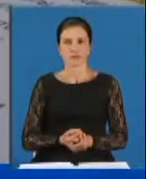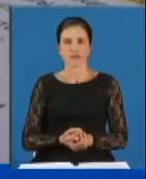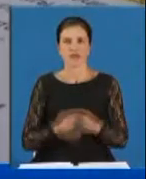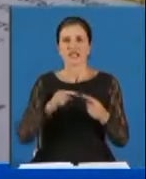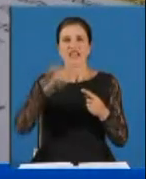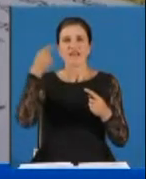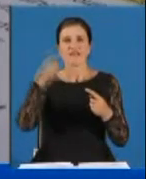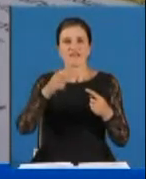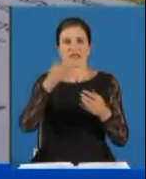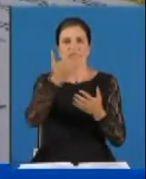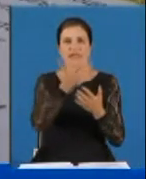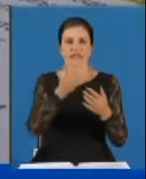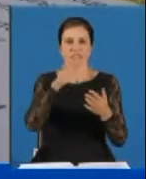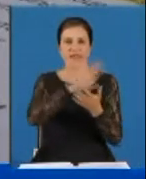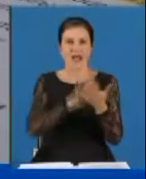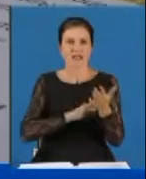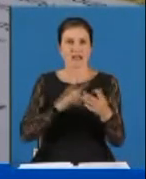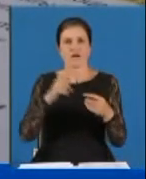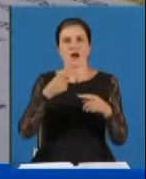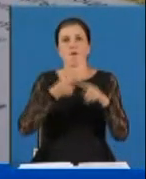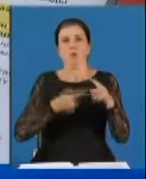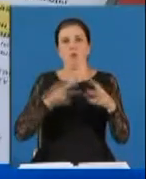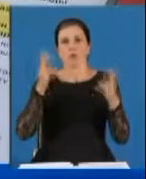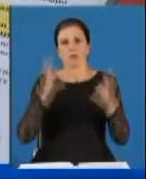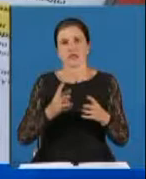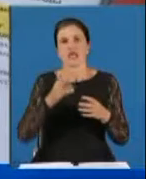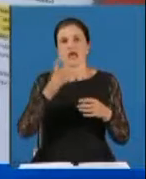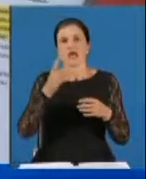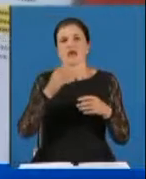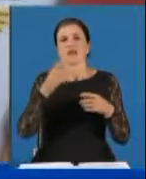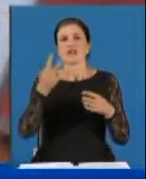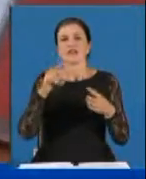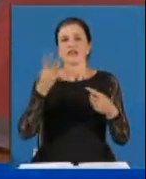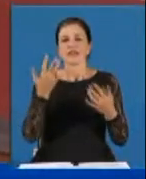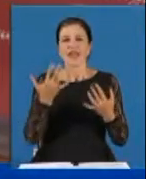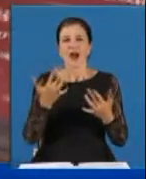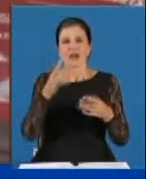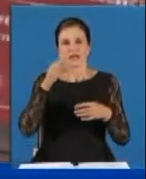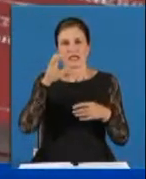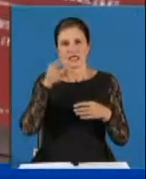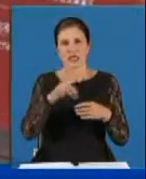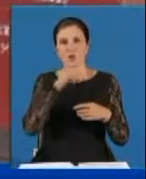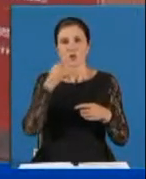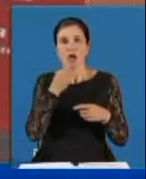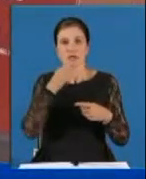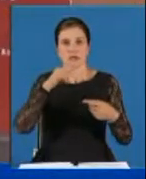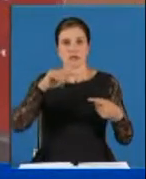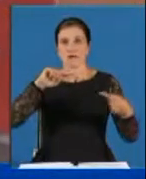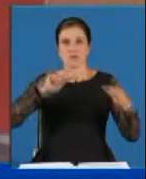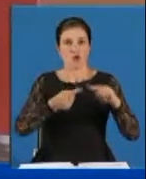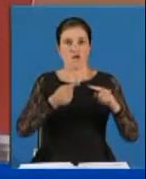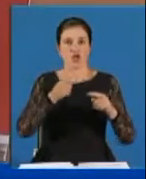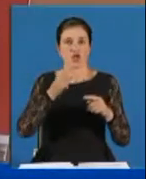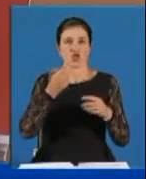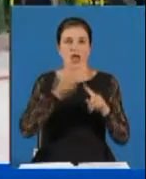Несоответствие текстов еще полбеды. Некоторые статьи на русском языке противоречат этим же статьям на кыргызском, говорят специалисты.